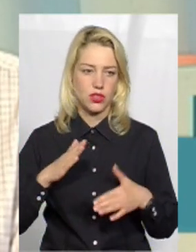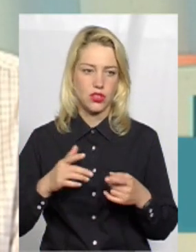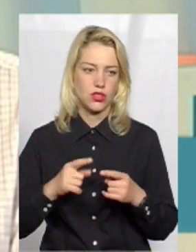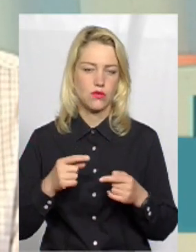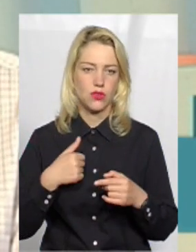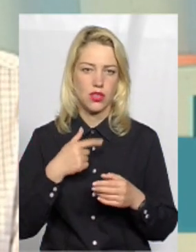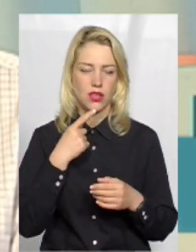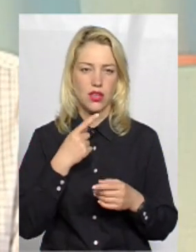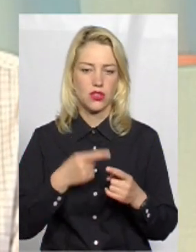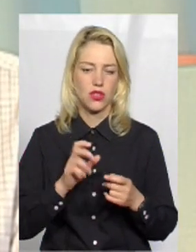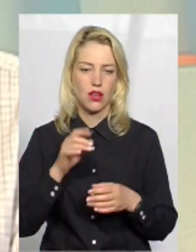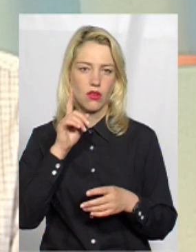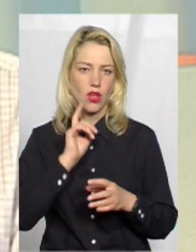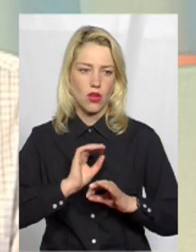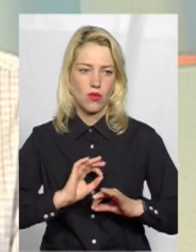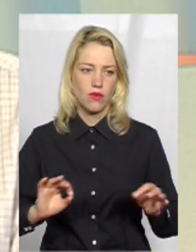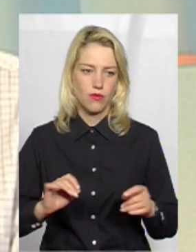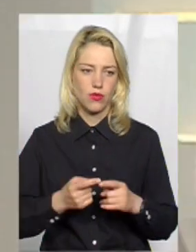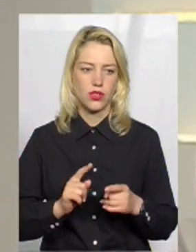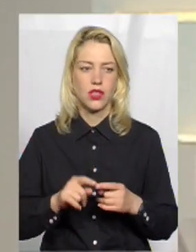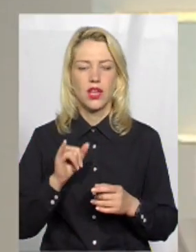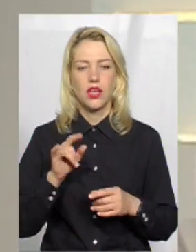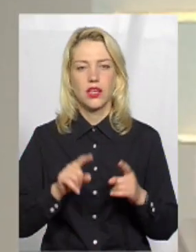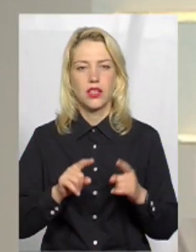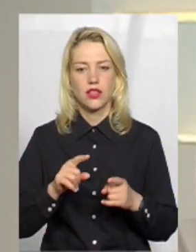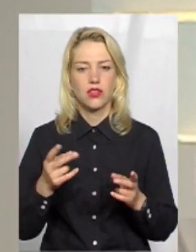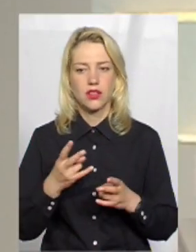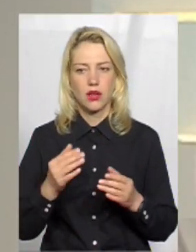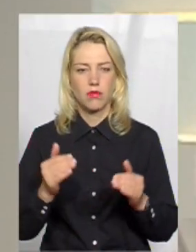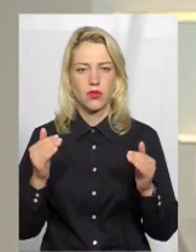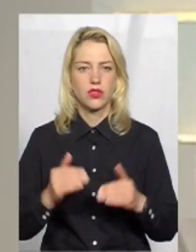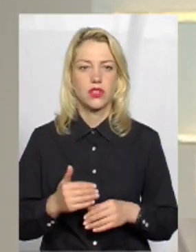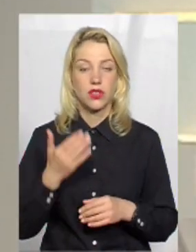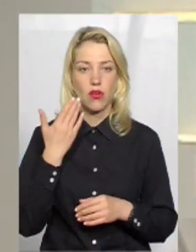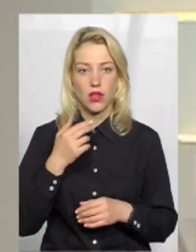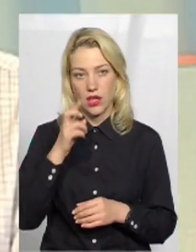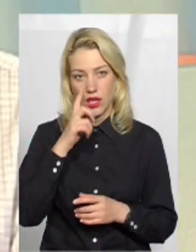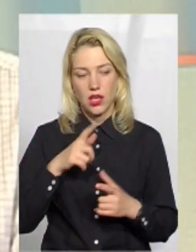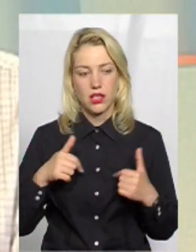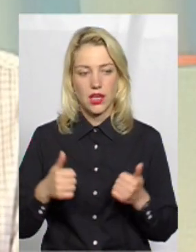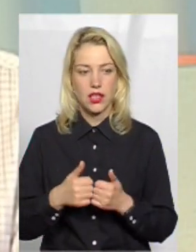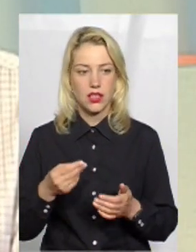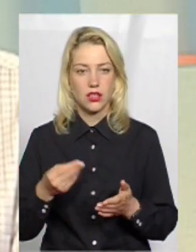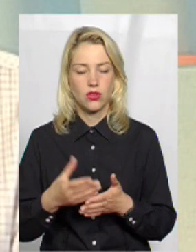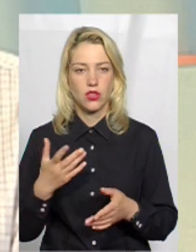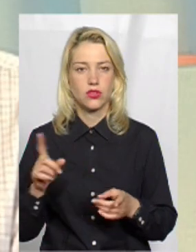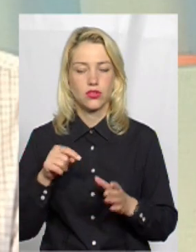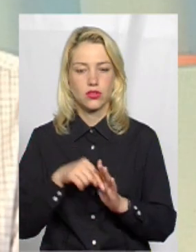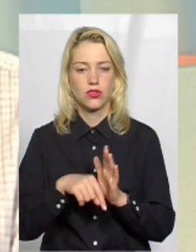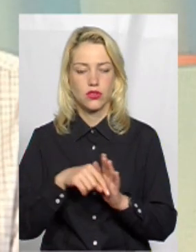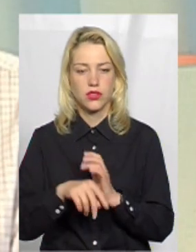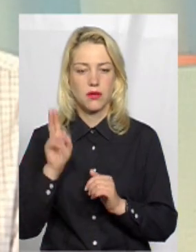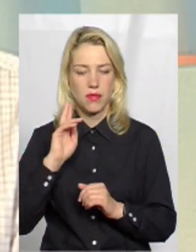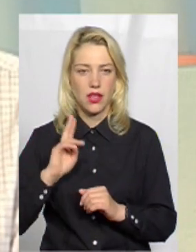ну, я це називаю там градусом комфорту, у кожного він свій, і іноді його доводиться понижати, якщо країна досить таки дорога. Що стосується